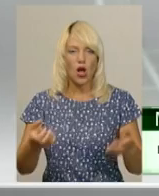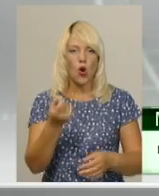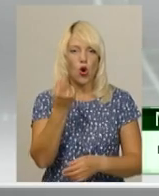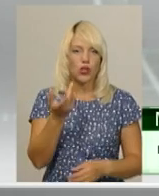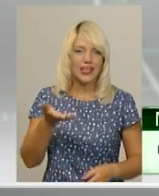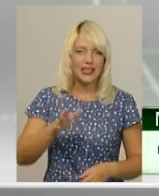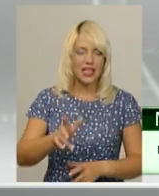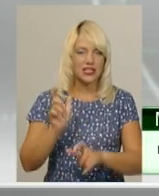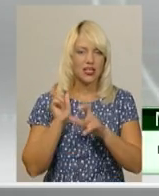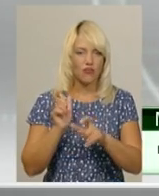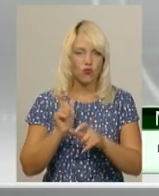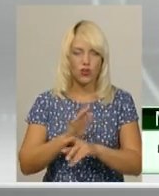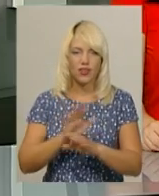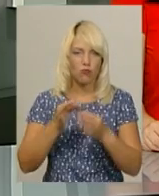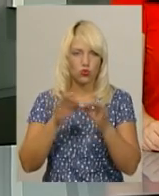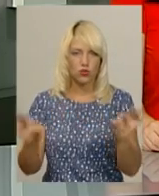Легковики, люди пропускають.